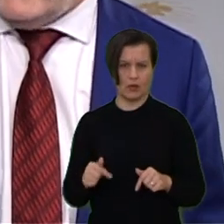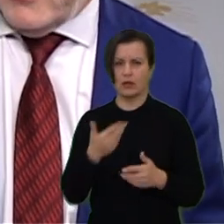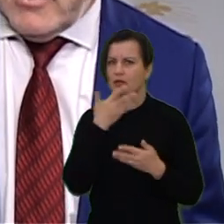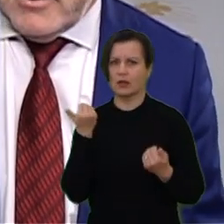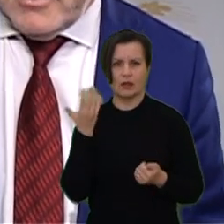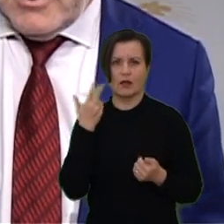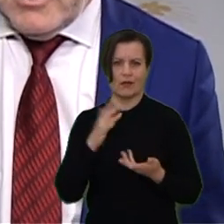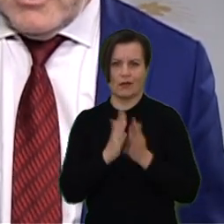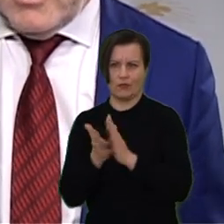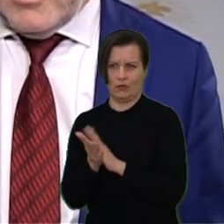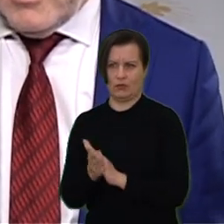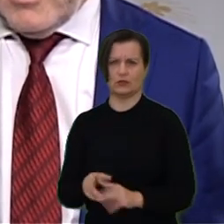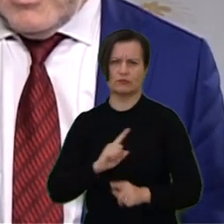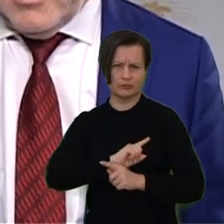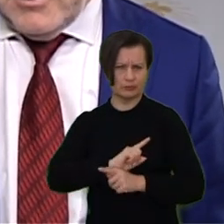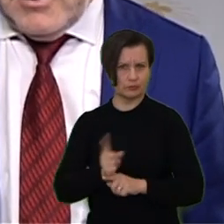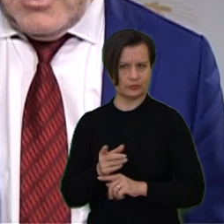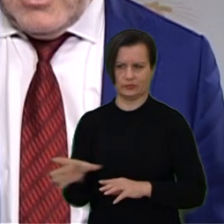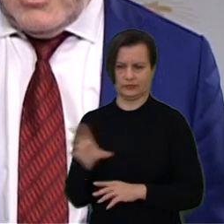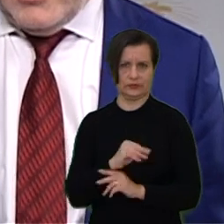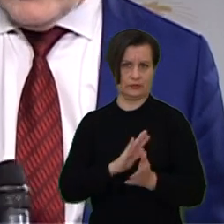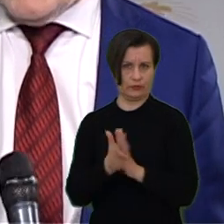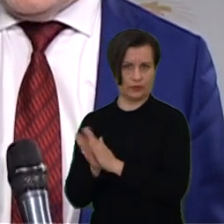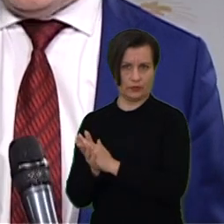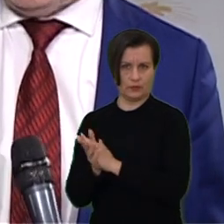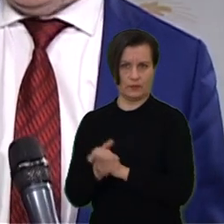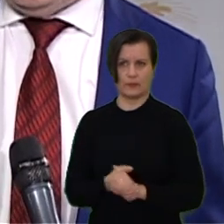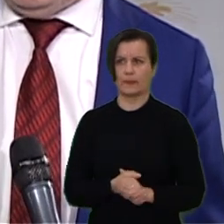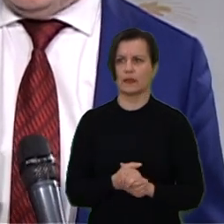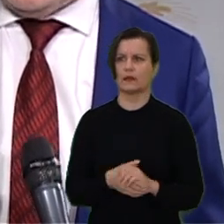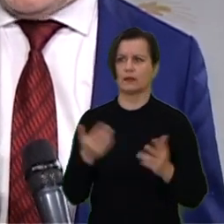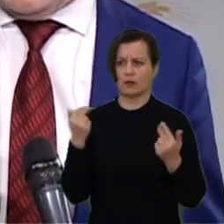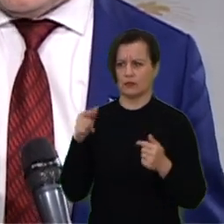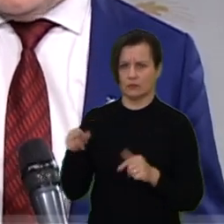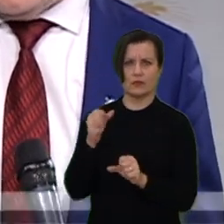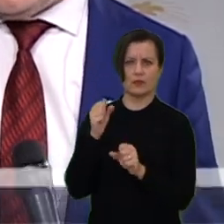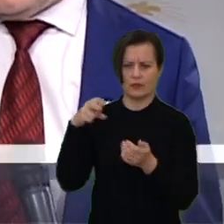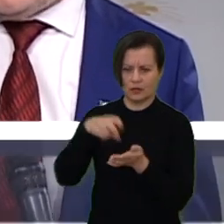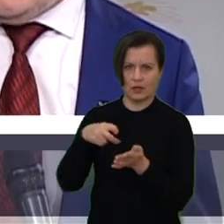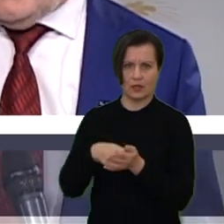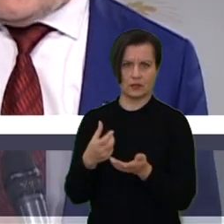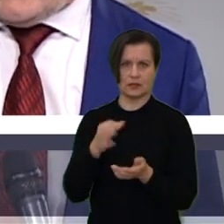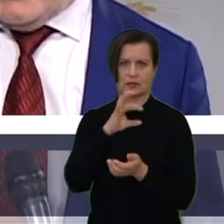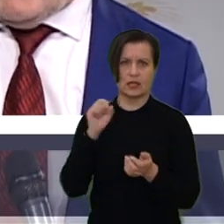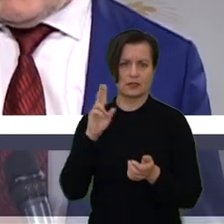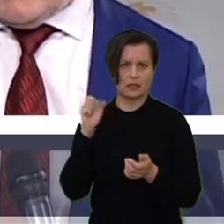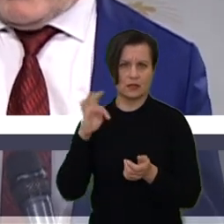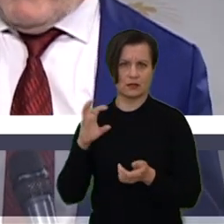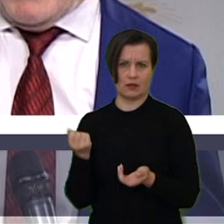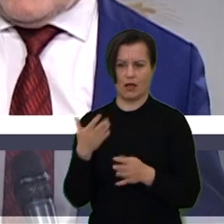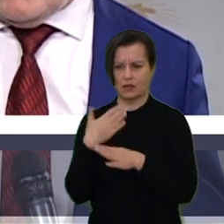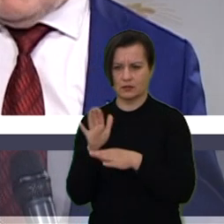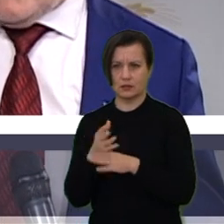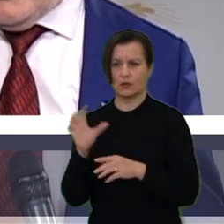čia ruoštis, taigi reikia viskada. Nipuriniai darba, visas registruoja sąskaitas, atsiskaitimus,